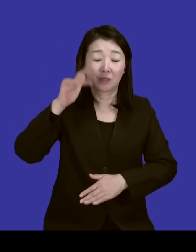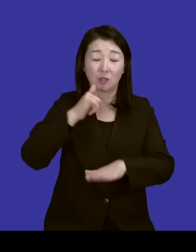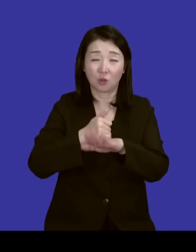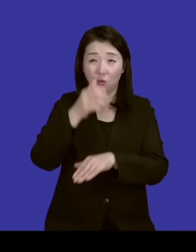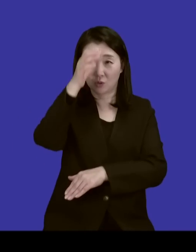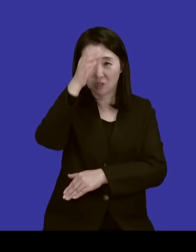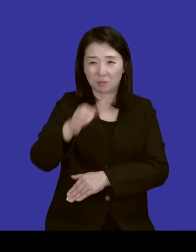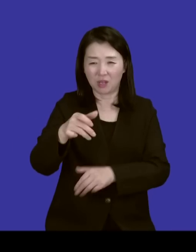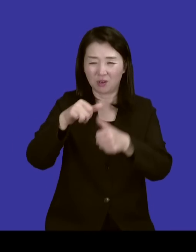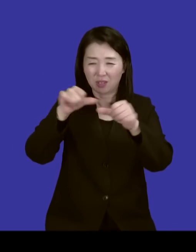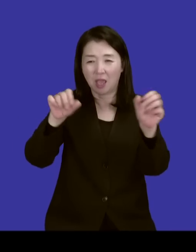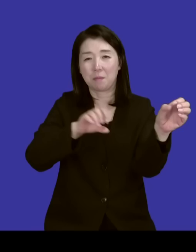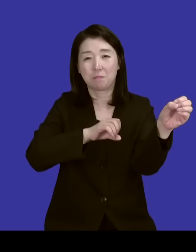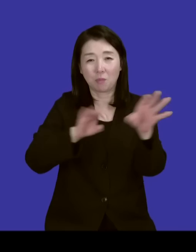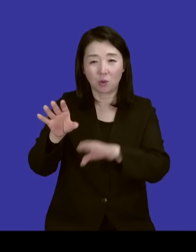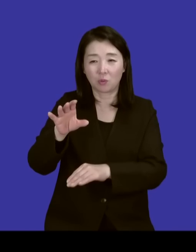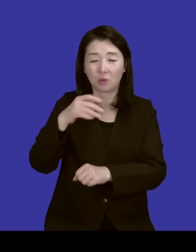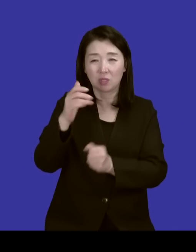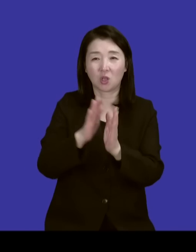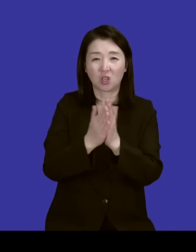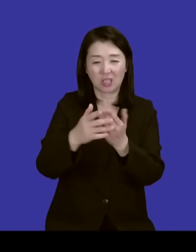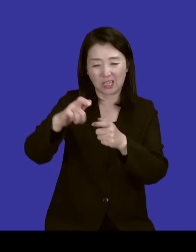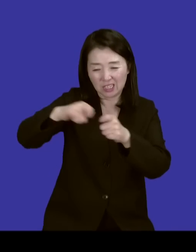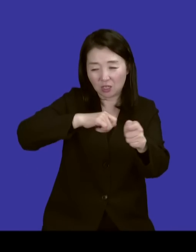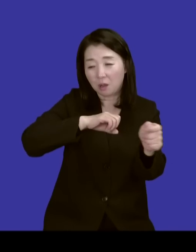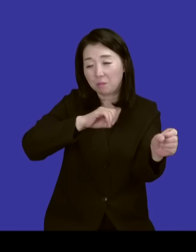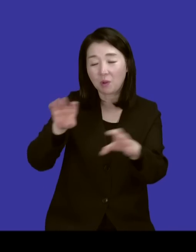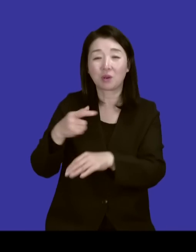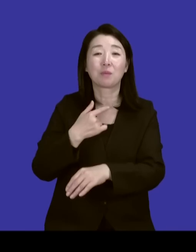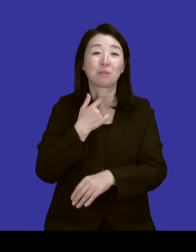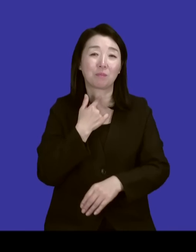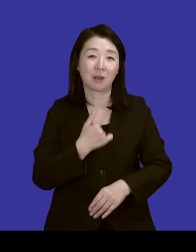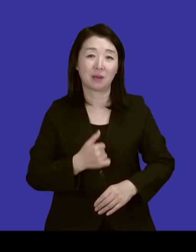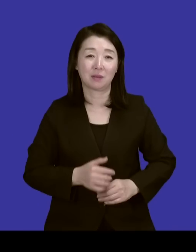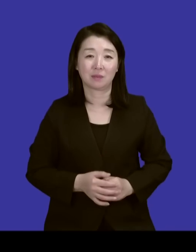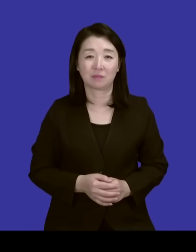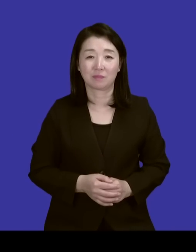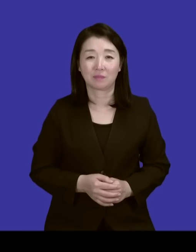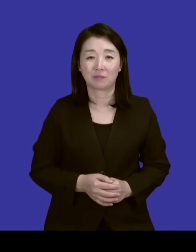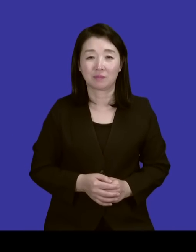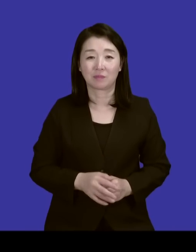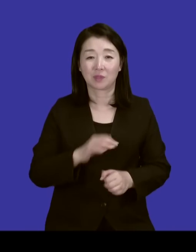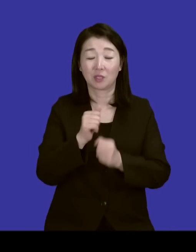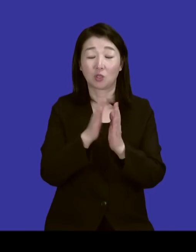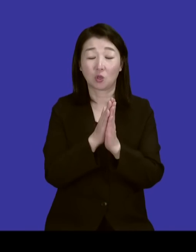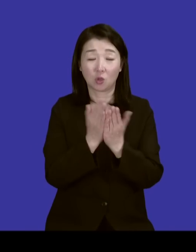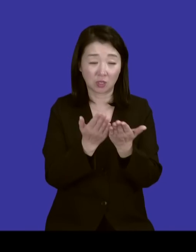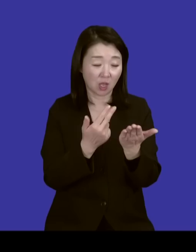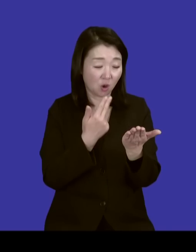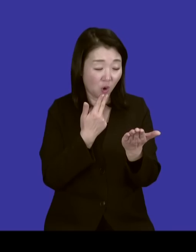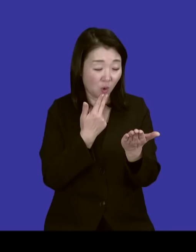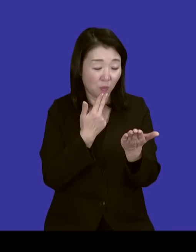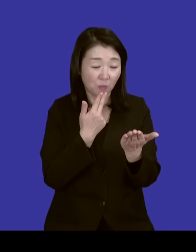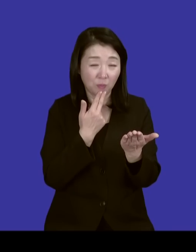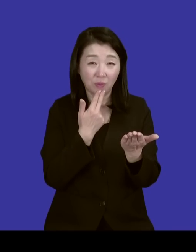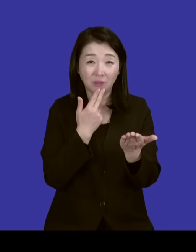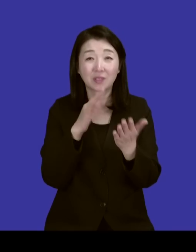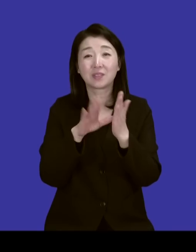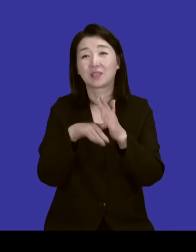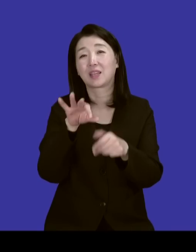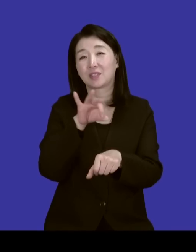깨버리고 성경책도 찢어서 다 버리고 그런 적이 있었기 때문에 성경책이 없어서 그때 성경책을 샀어요 제가